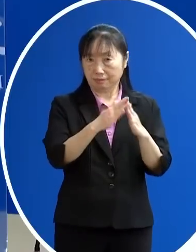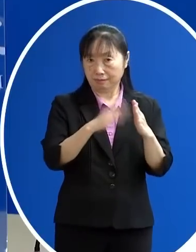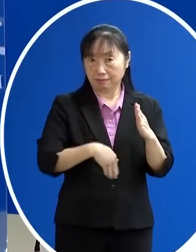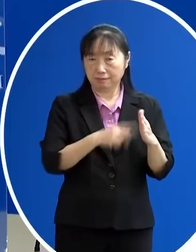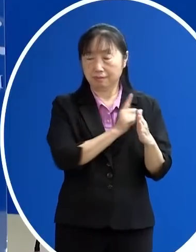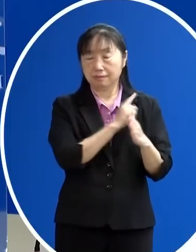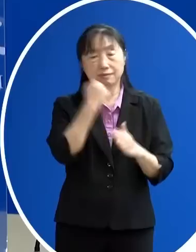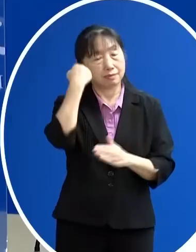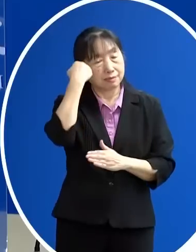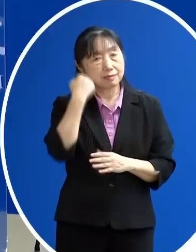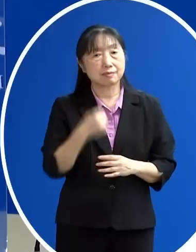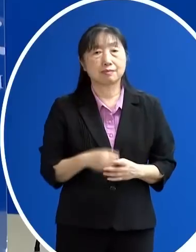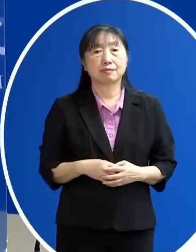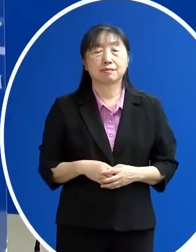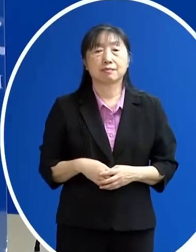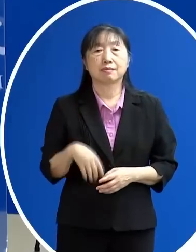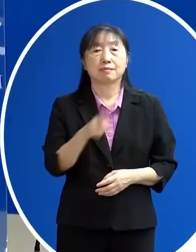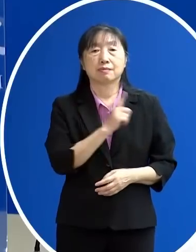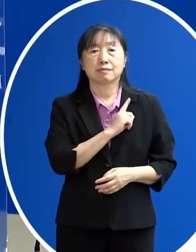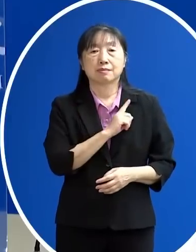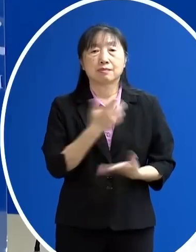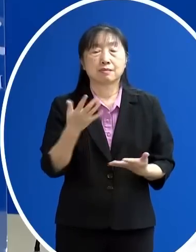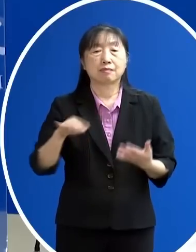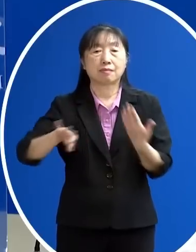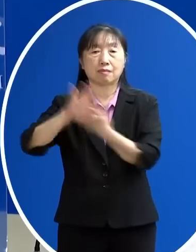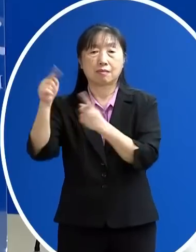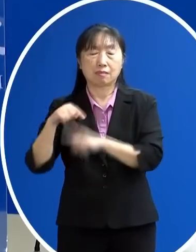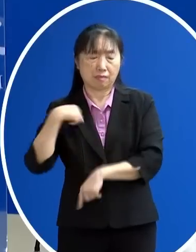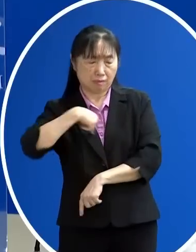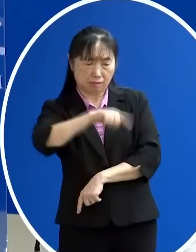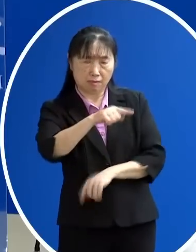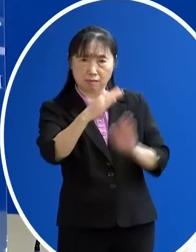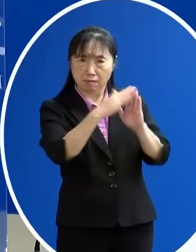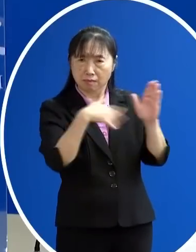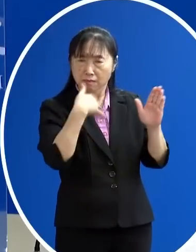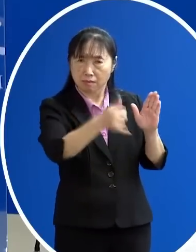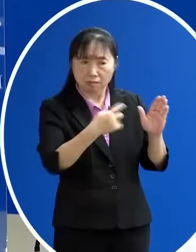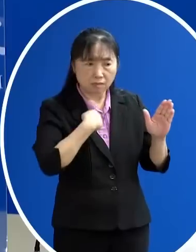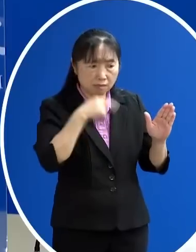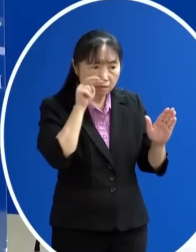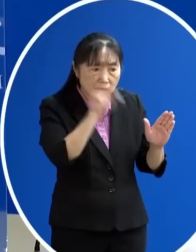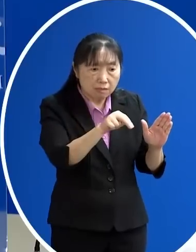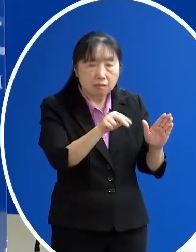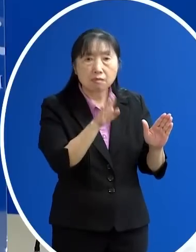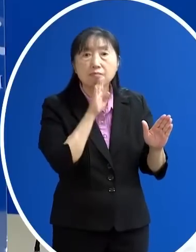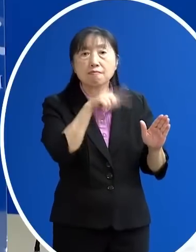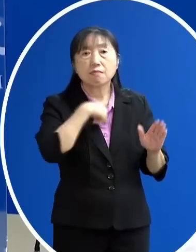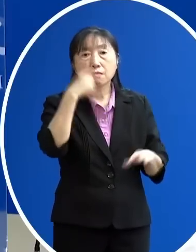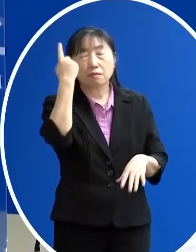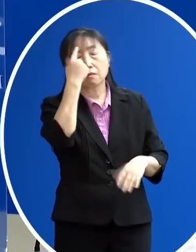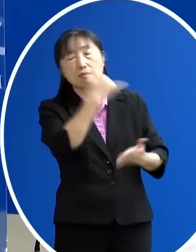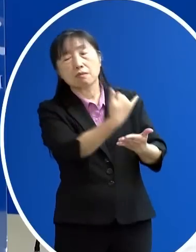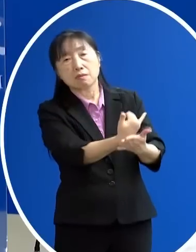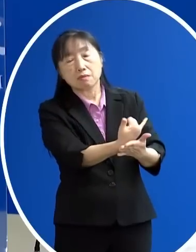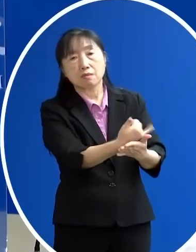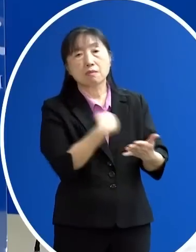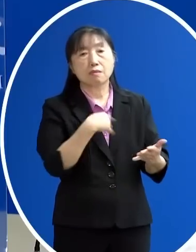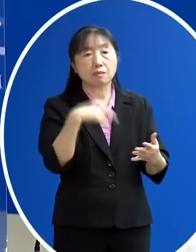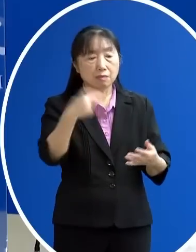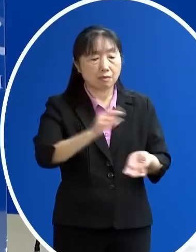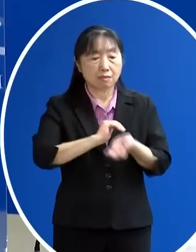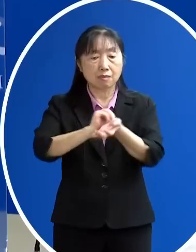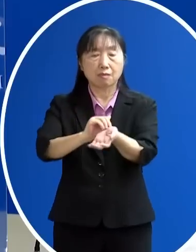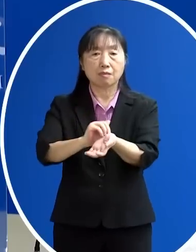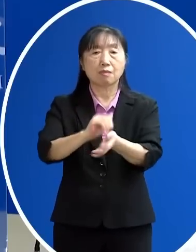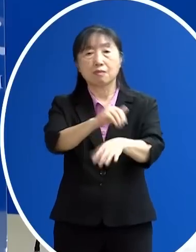居 那是被被其他人發現說在家中昏迷不行 那送醫急救之後 急救無